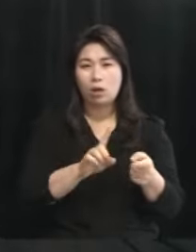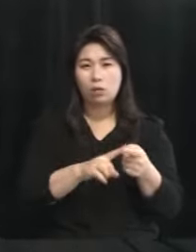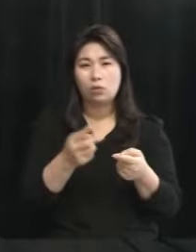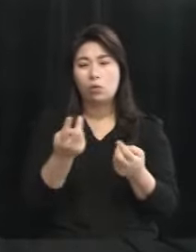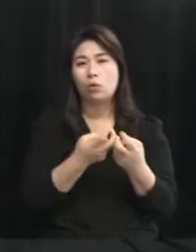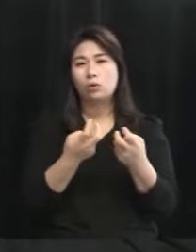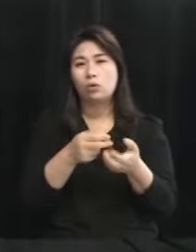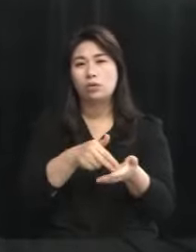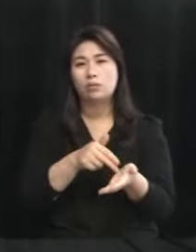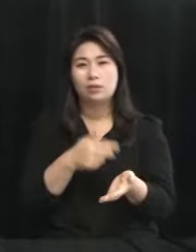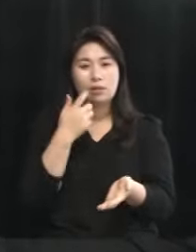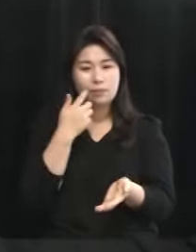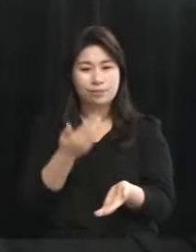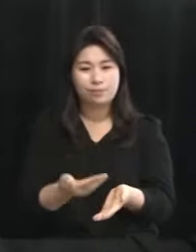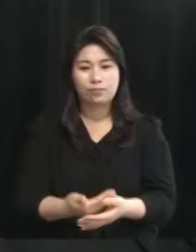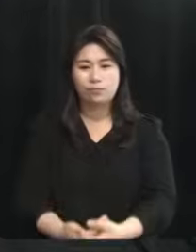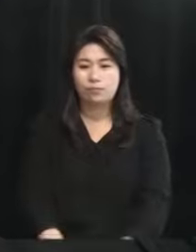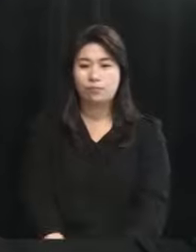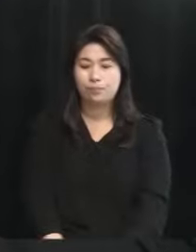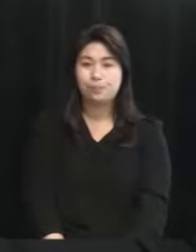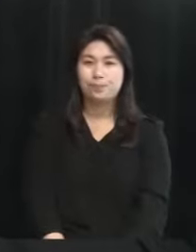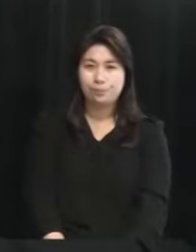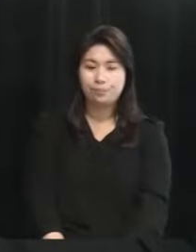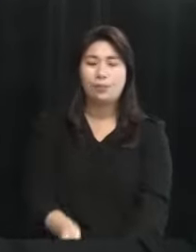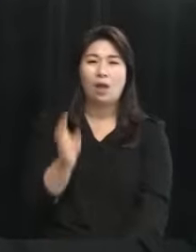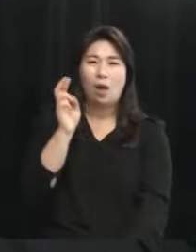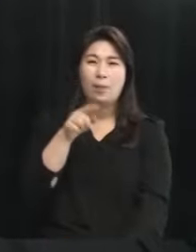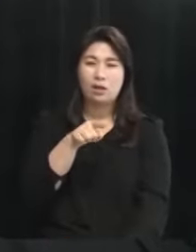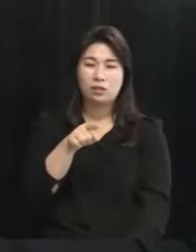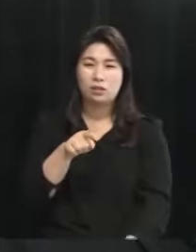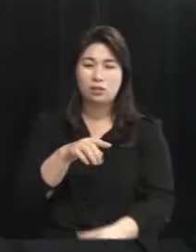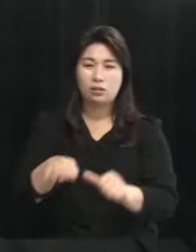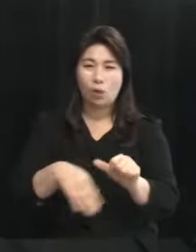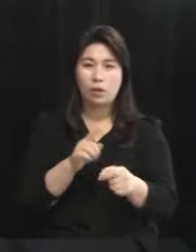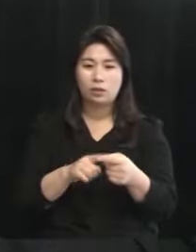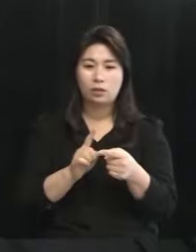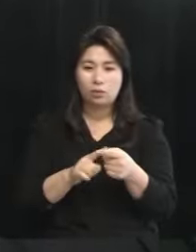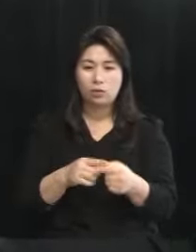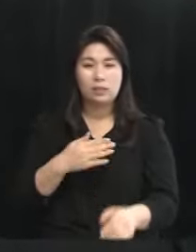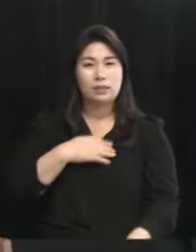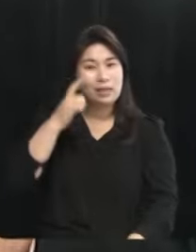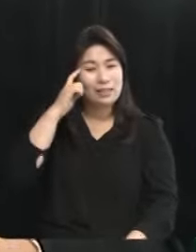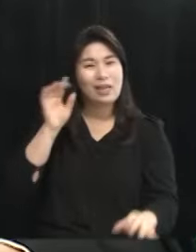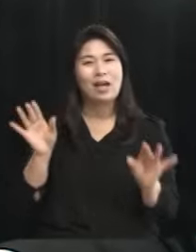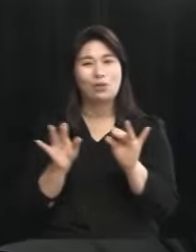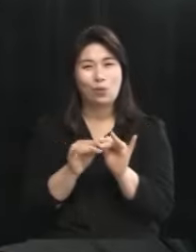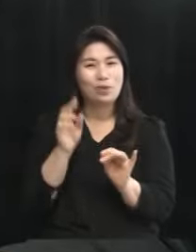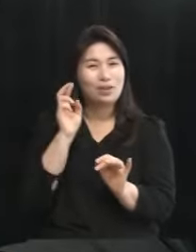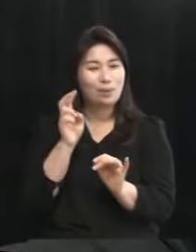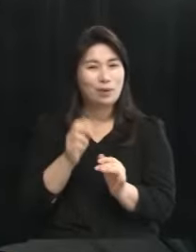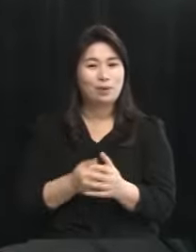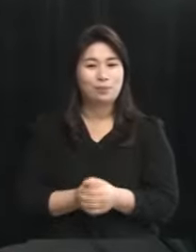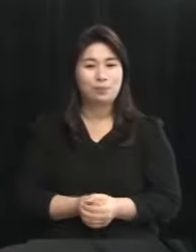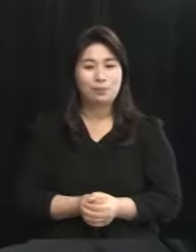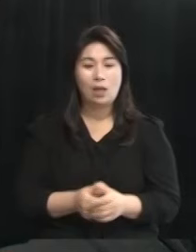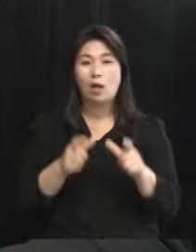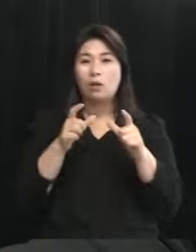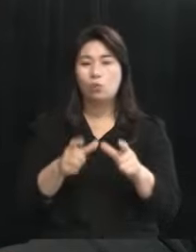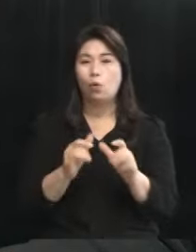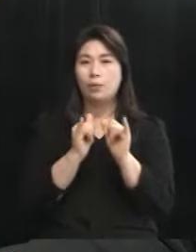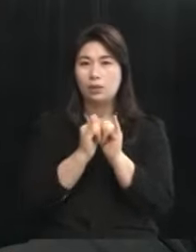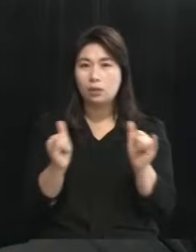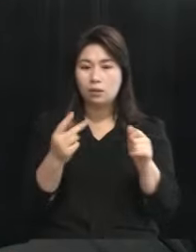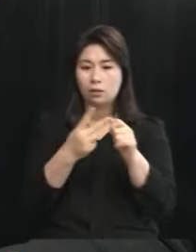입장을 갖고 계신가요 아마 그 부분에 대해서는 강순하 후보하고 제 생각이 같을 겁니다 도민들이